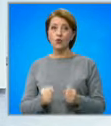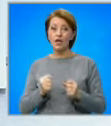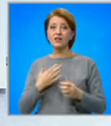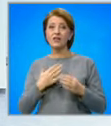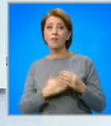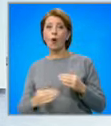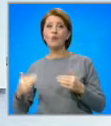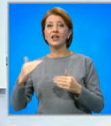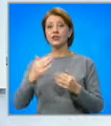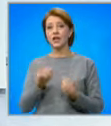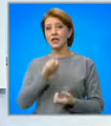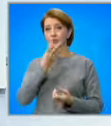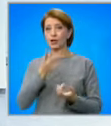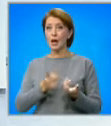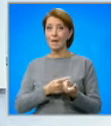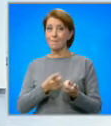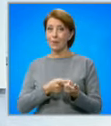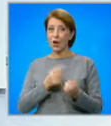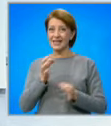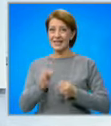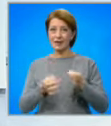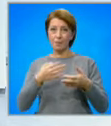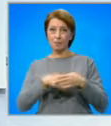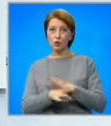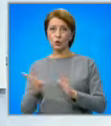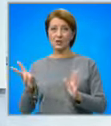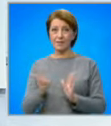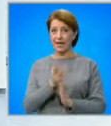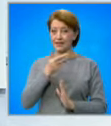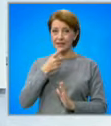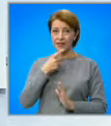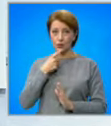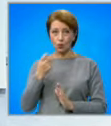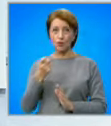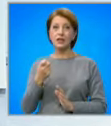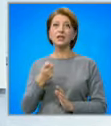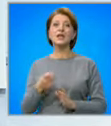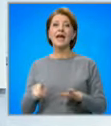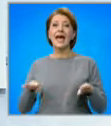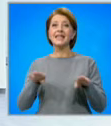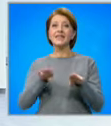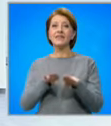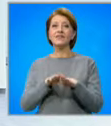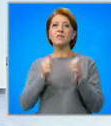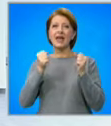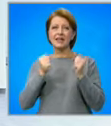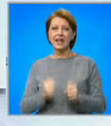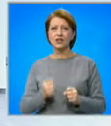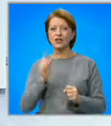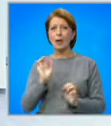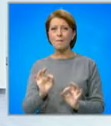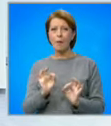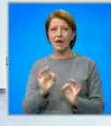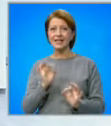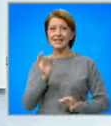случаите. Броят на заразените под 18 години през четвъртата вълна е сравним с най-тежките моменти на заразата в края на